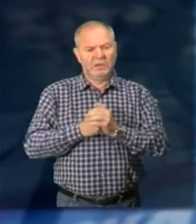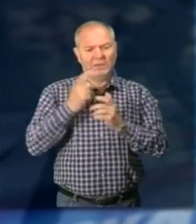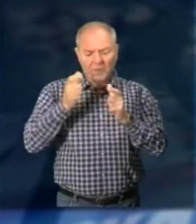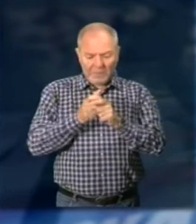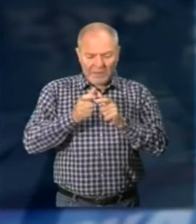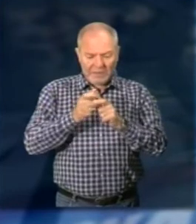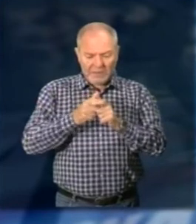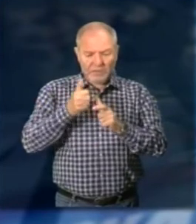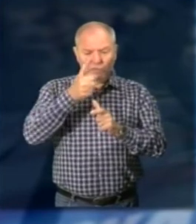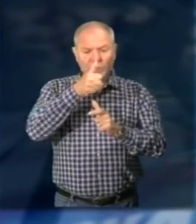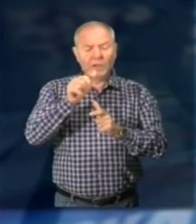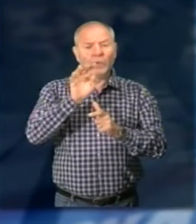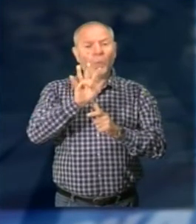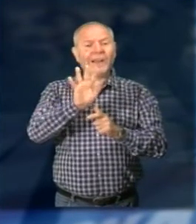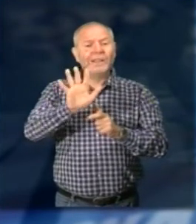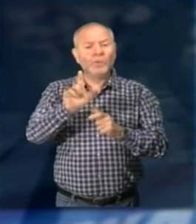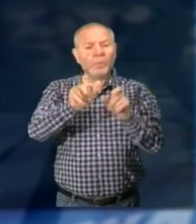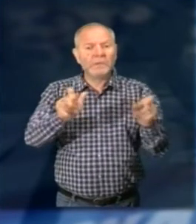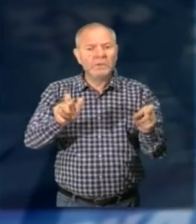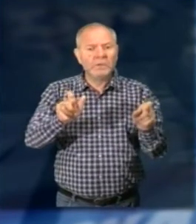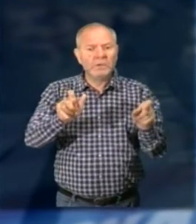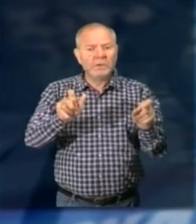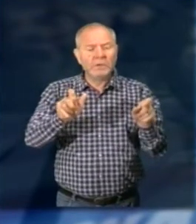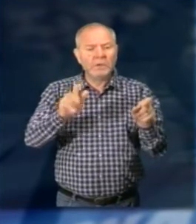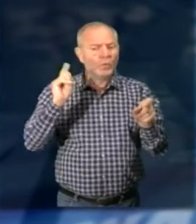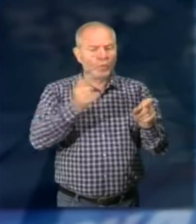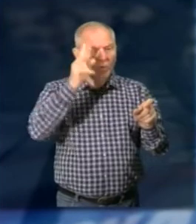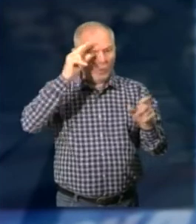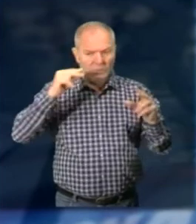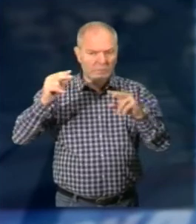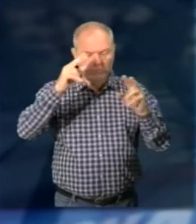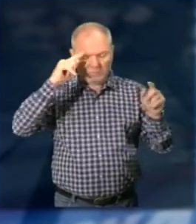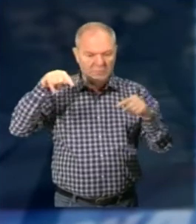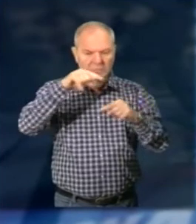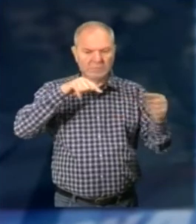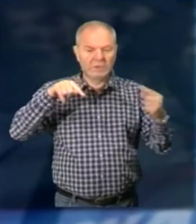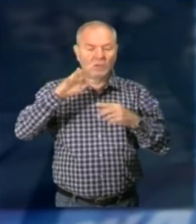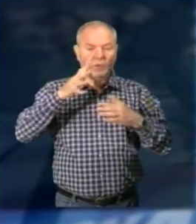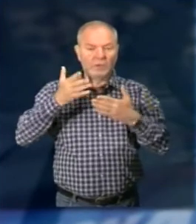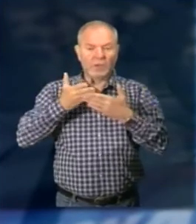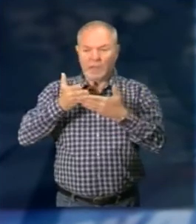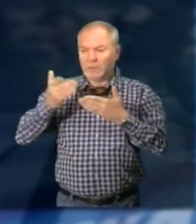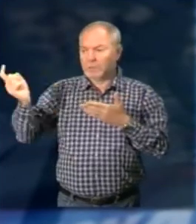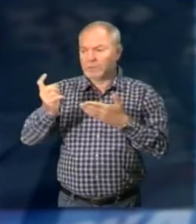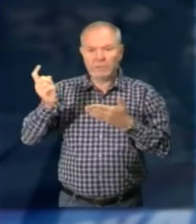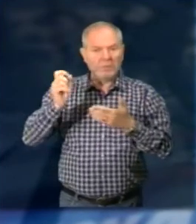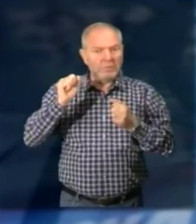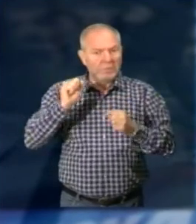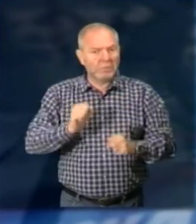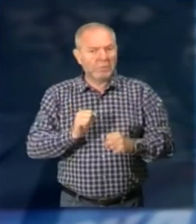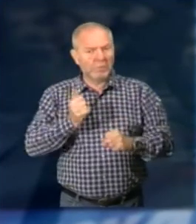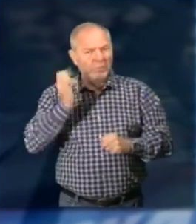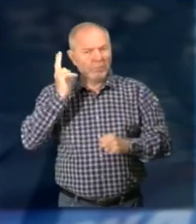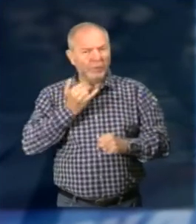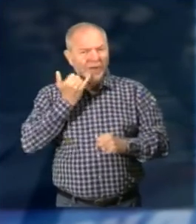145 abitanti in una piccola comunità Ci si conosce tutti e forse aiutarsi l'un con l'altro e aiutare anche chi arriva da fuori è